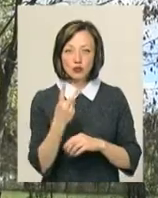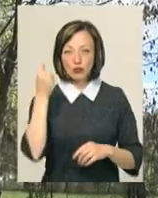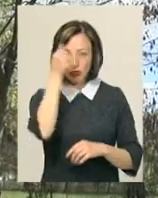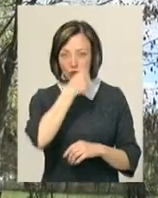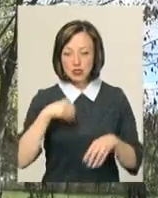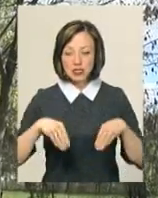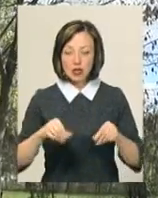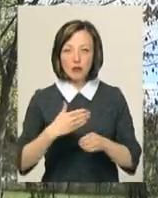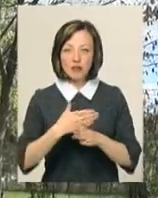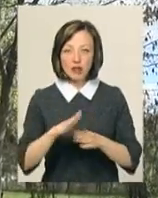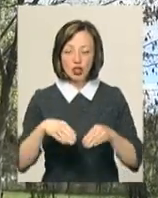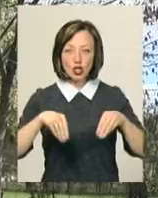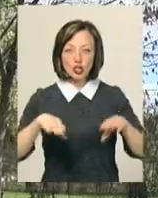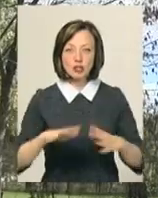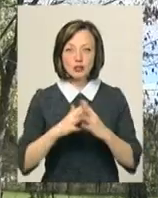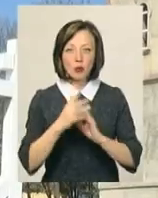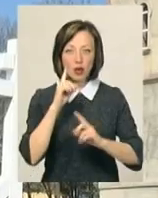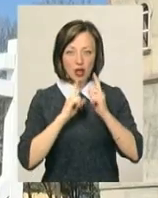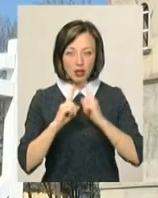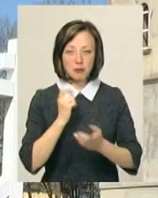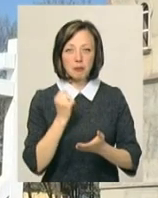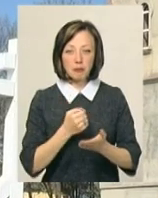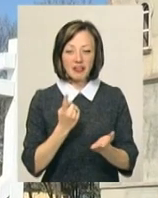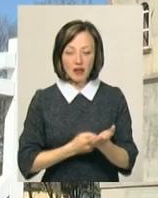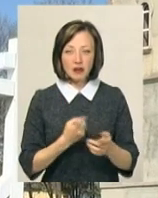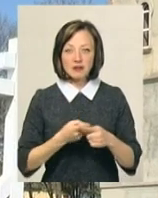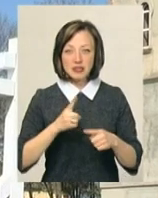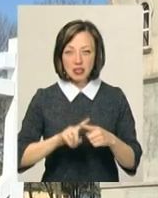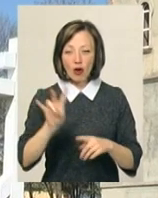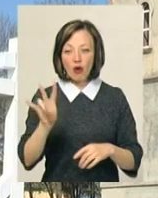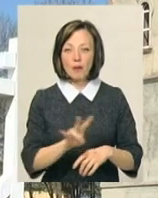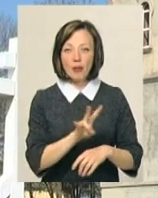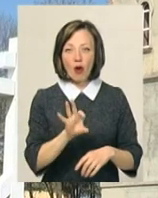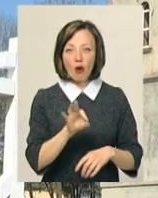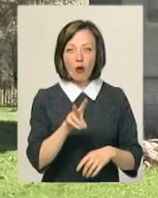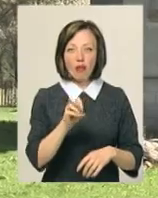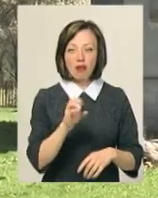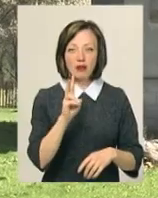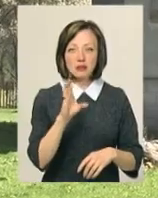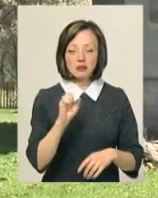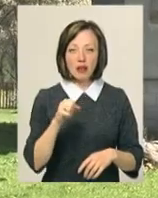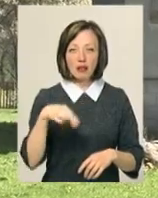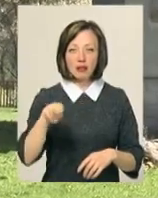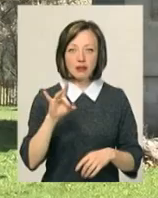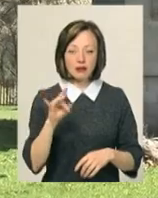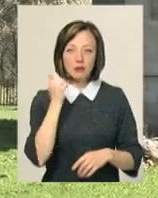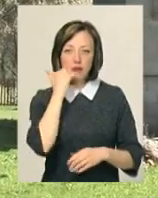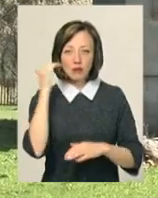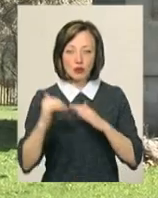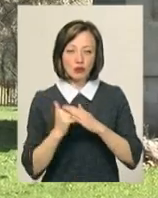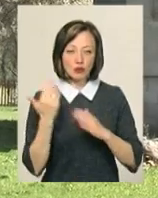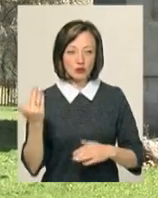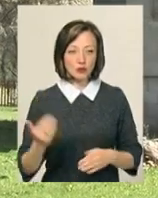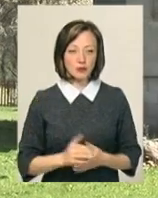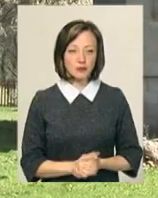будівництво храму виділили рішенням сільської ради. Підтвердив це й отець Олександр, духовний наставник тутешніх вірян Української православної церкви, що у відданні